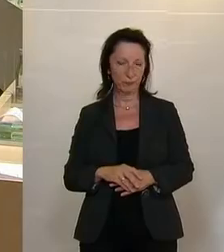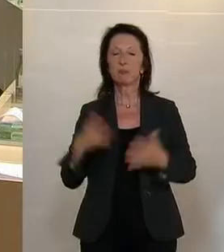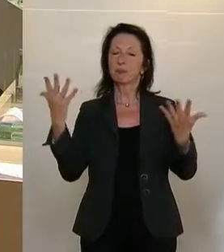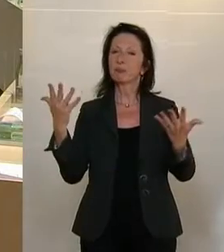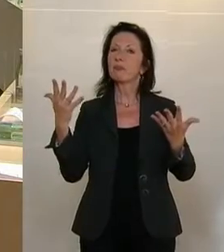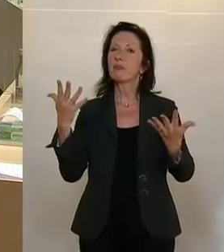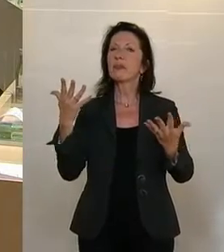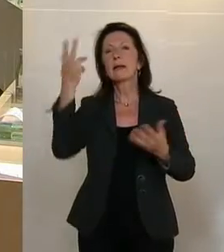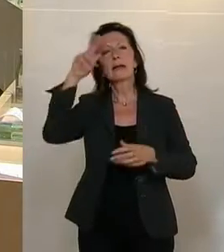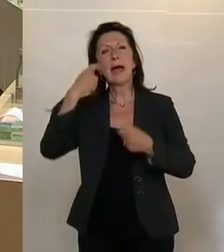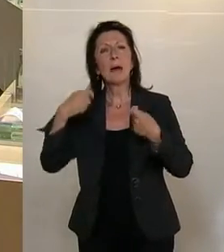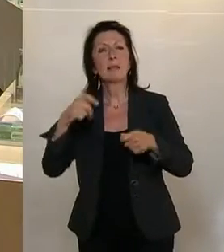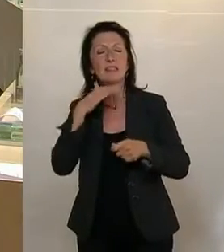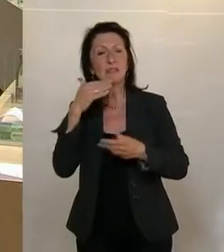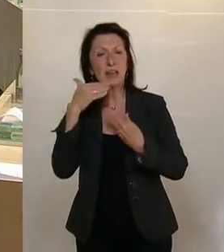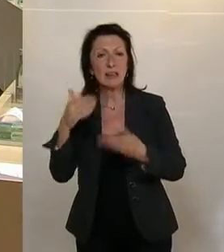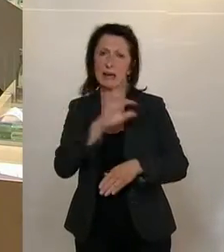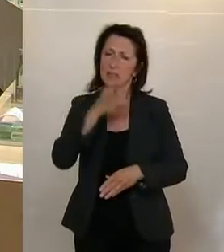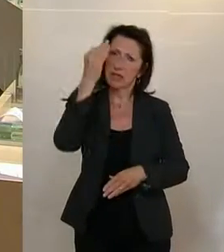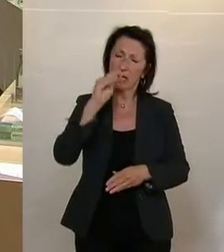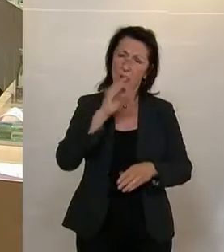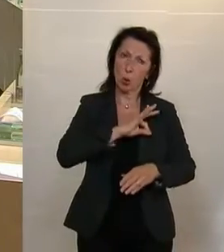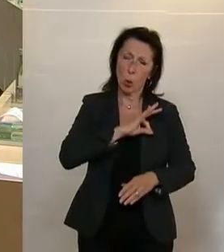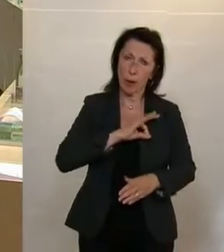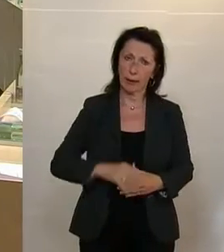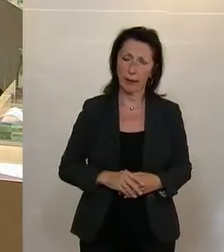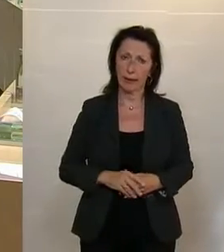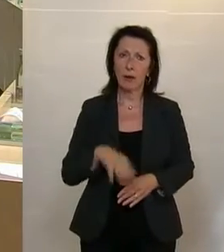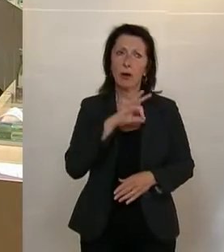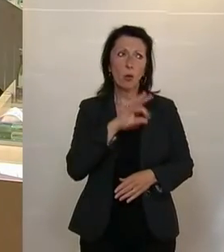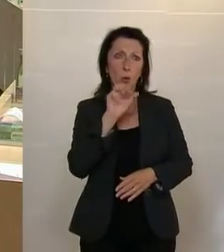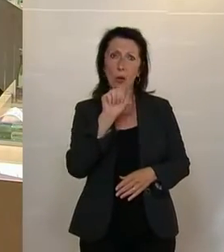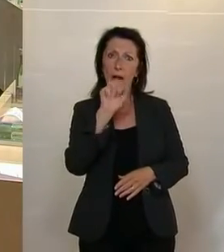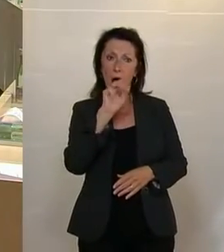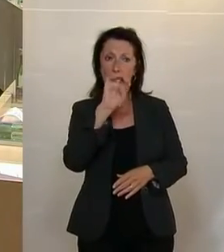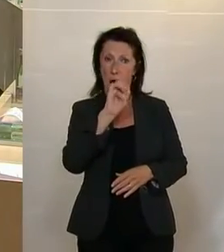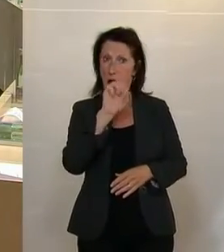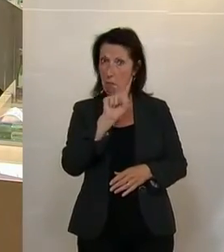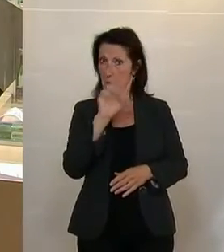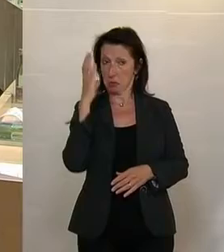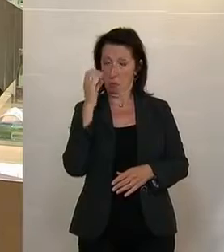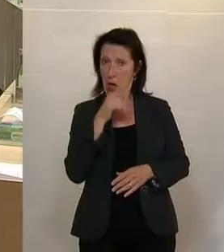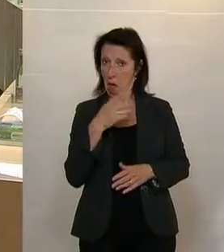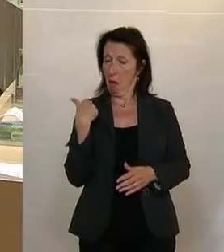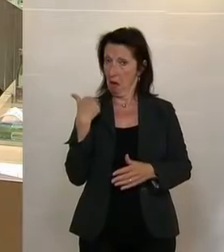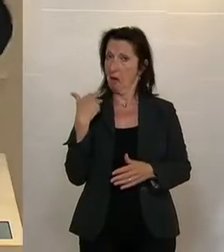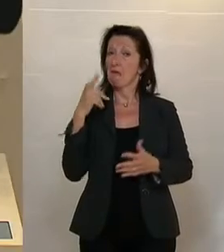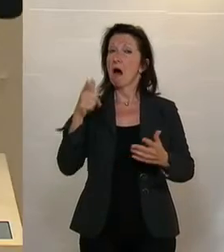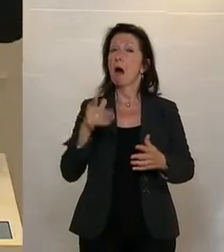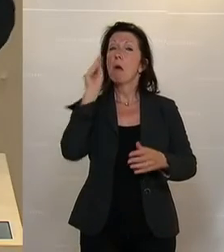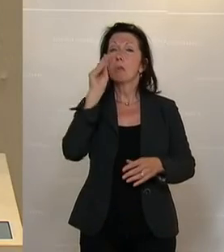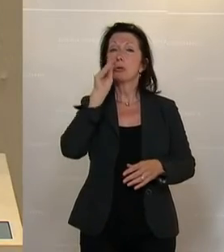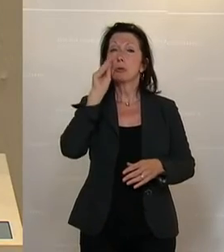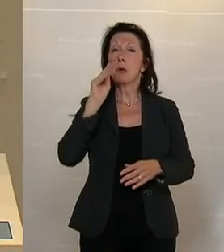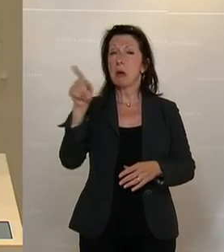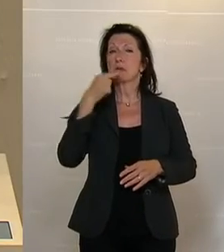Vielen Dank, Herr Präsident, geschätzte Kolleginnen und Kollegen. Kollege Amesbauer, du hast dich jetzt wortreich beschwert und hast gesagt, es ist eine Themenverfehlung, weil es geht